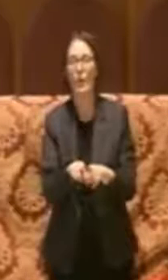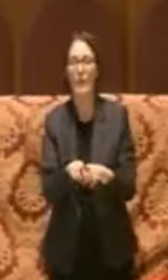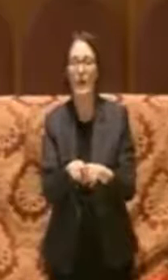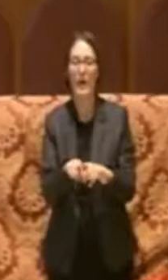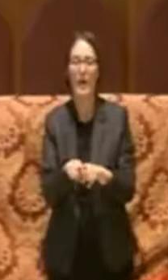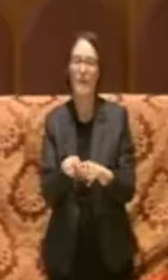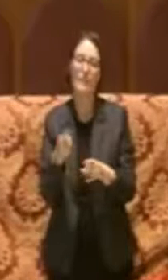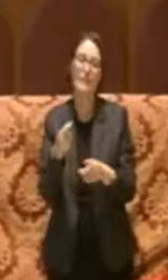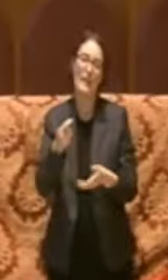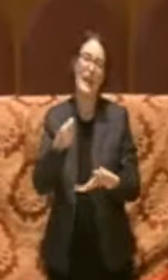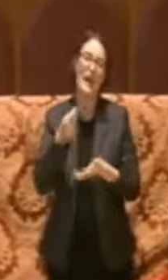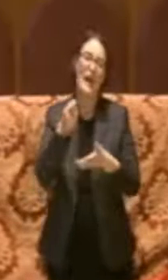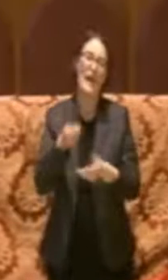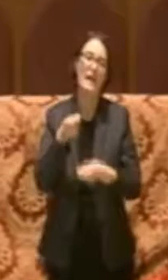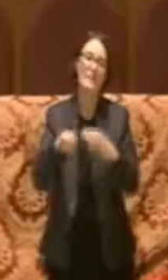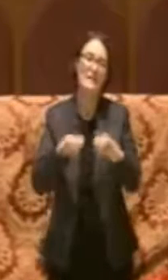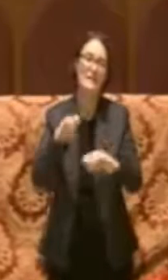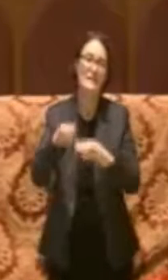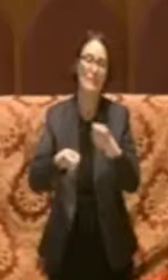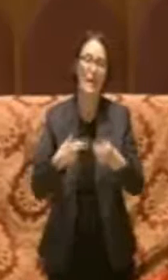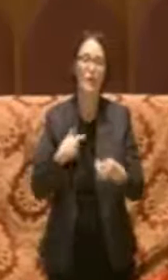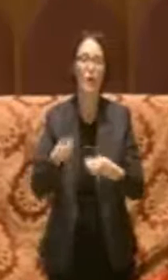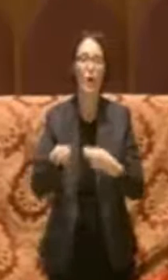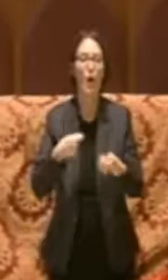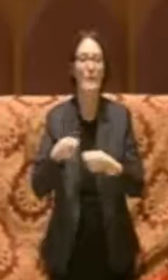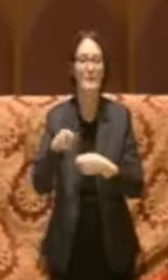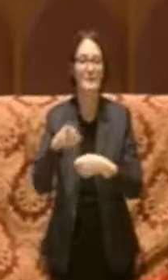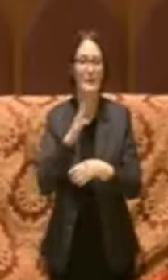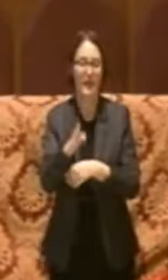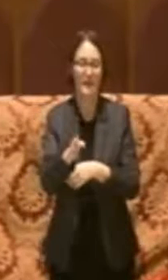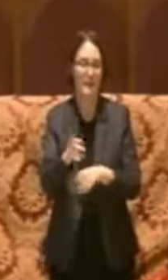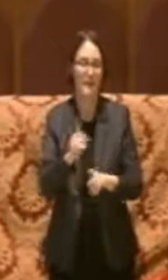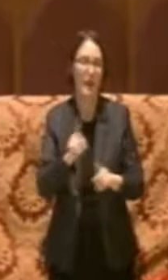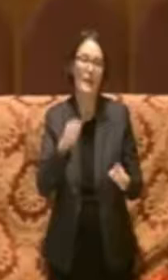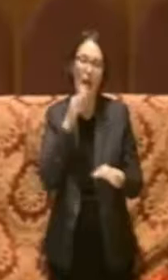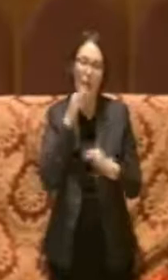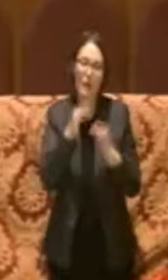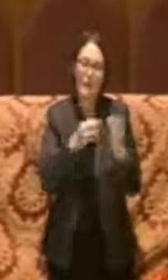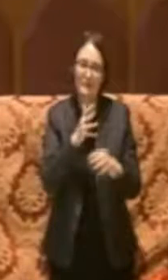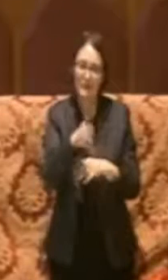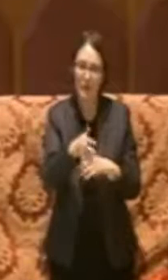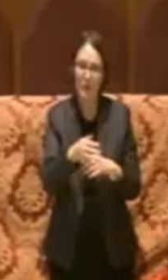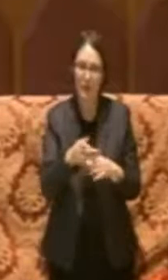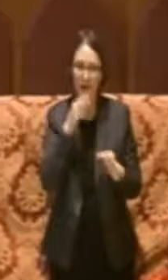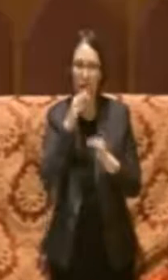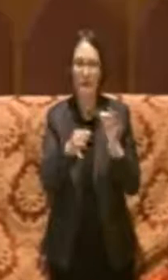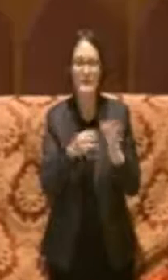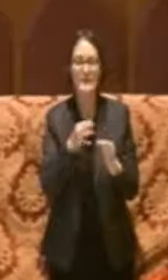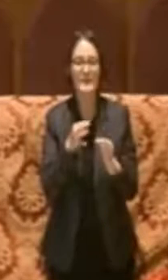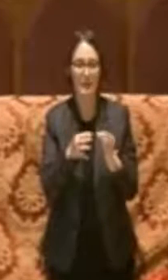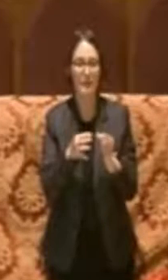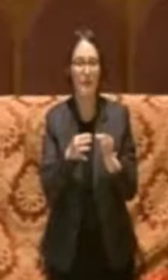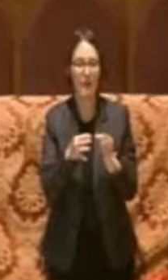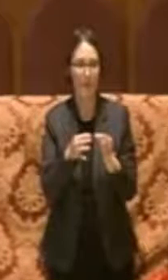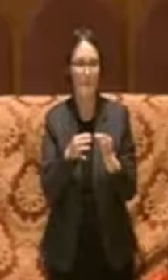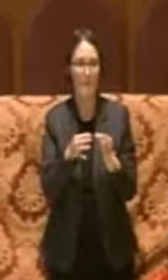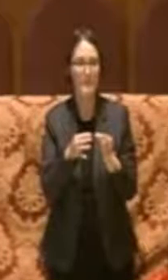investimento, come una spesa diretta, ma cosa significa questo? Che si stanno